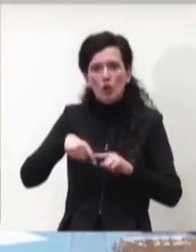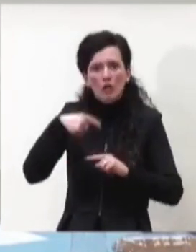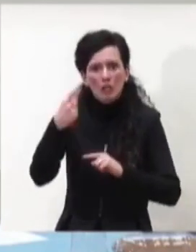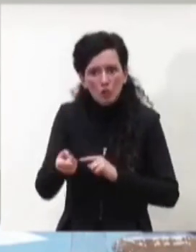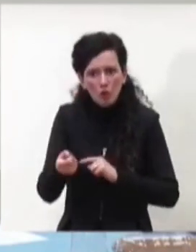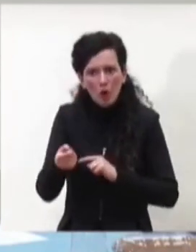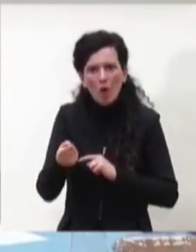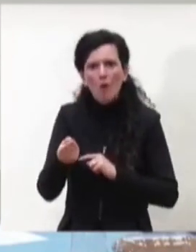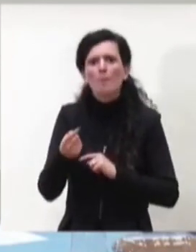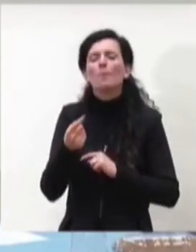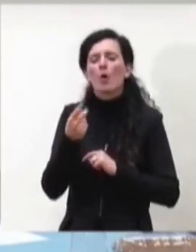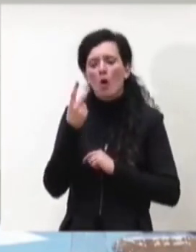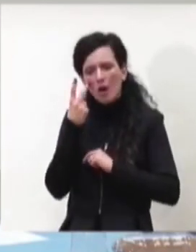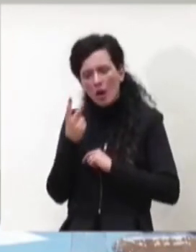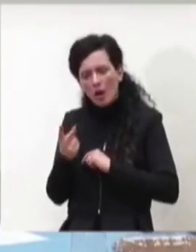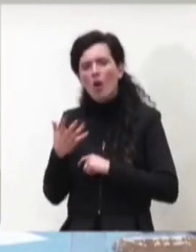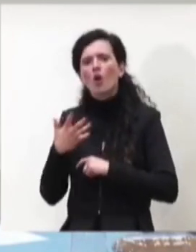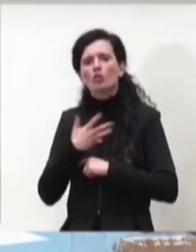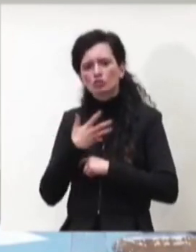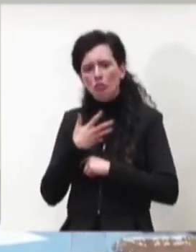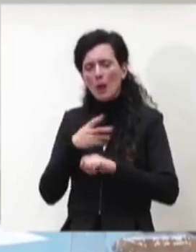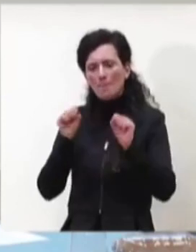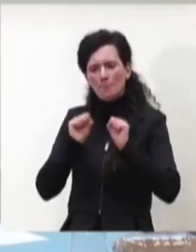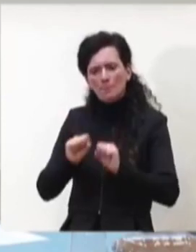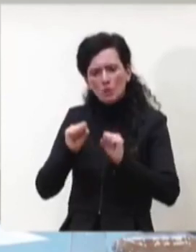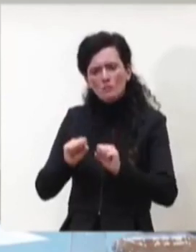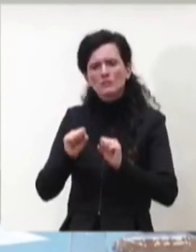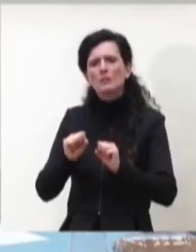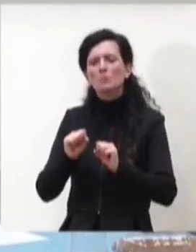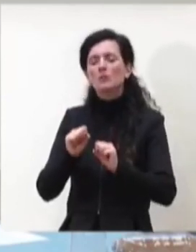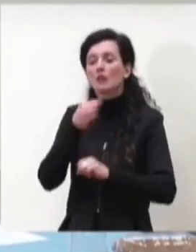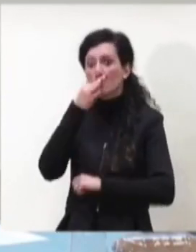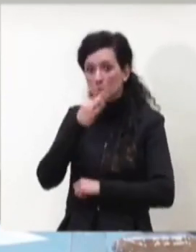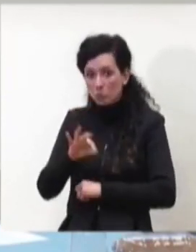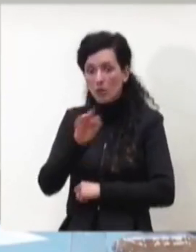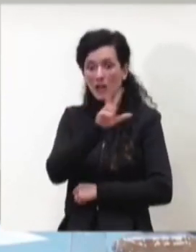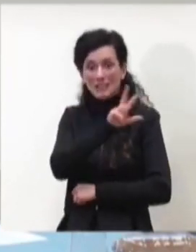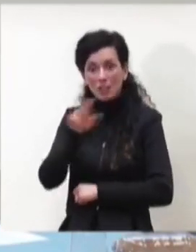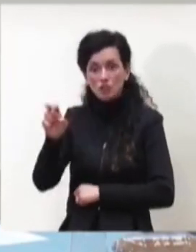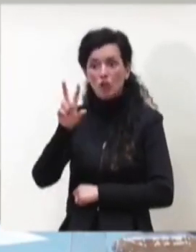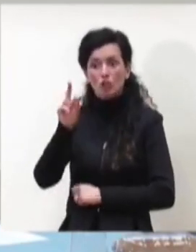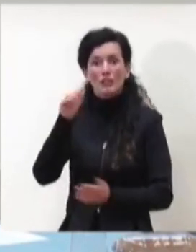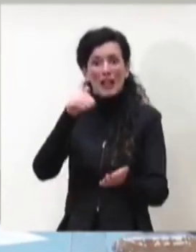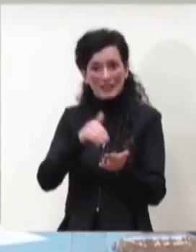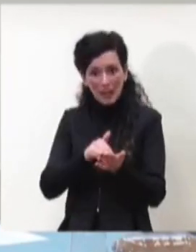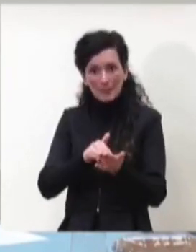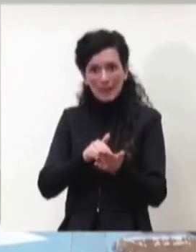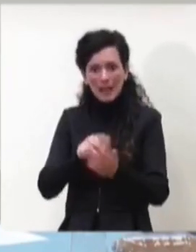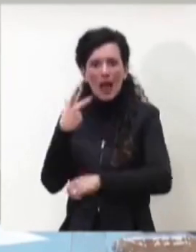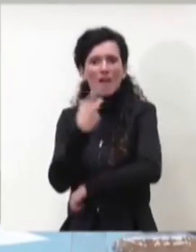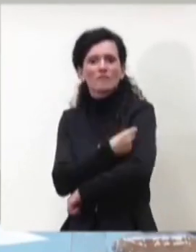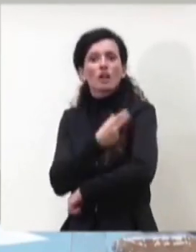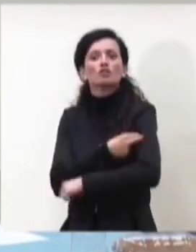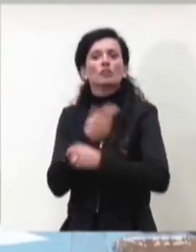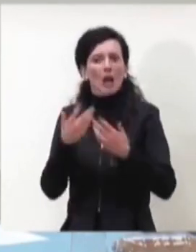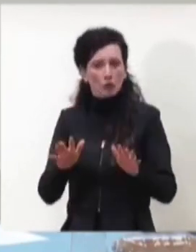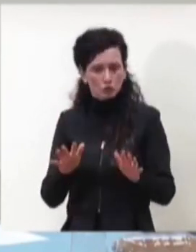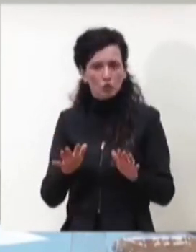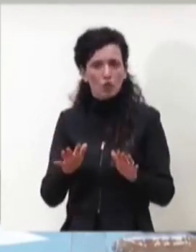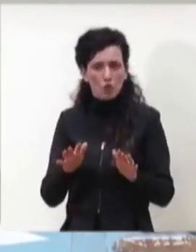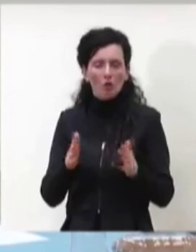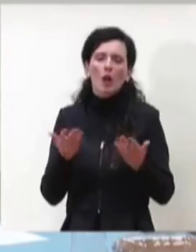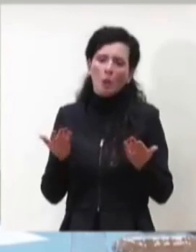la possibilità di realizzare 330 mila vaccinazioni quindi un